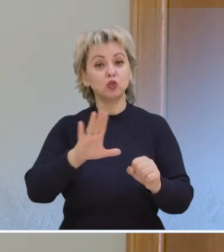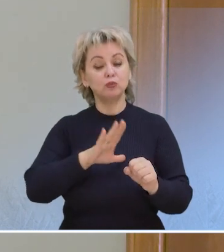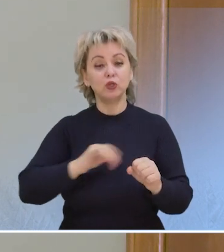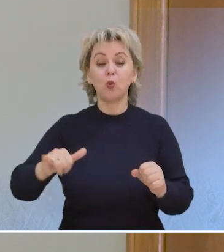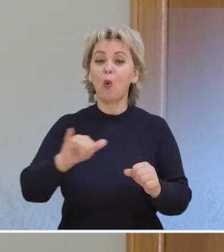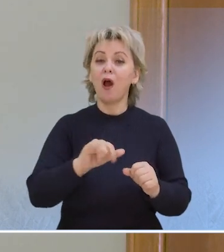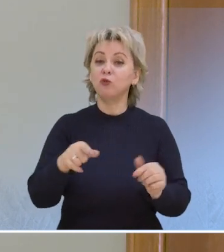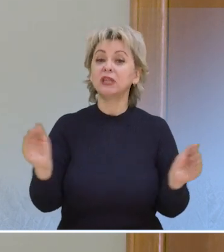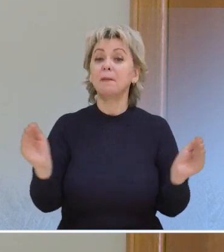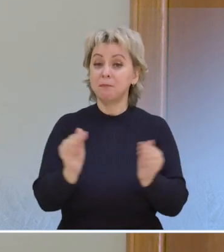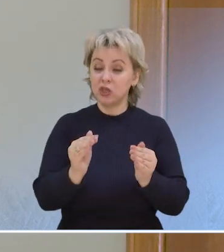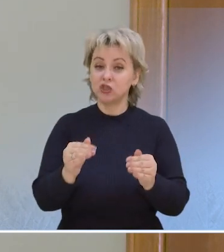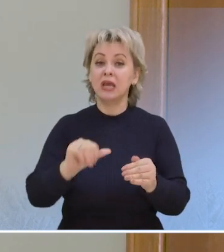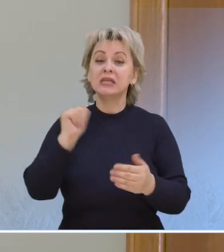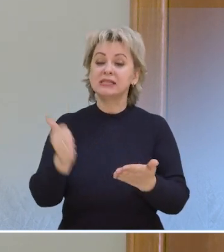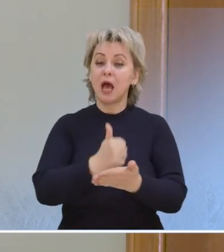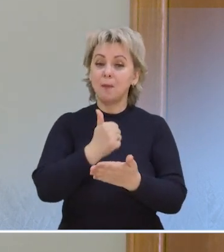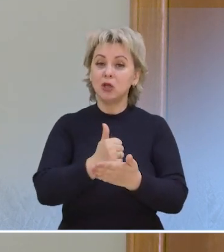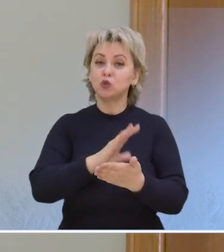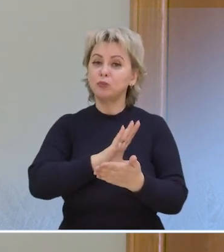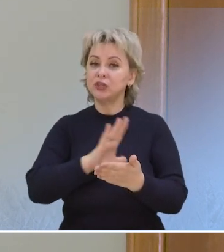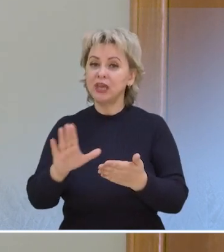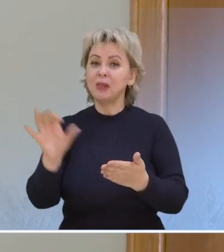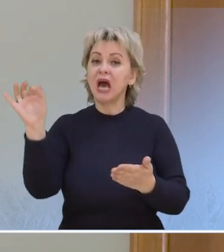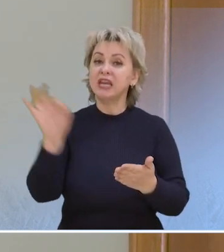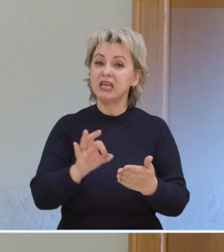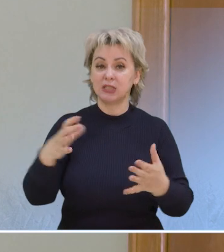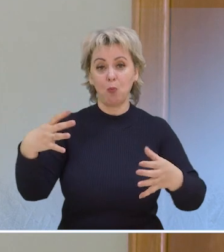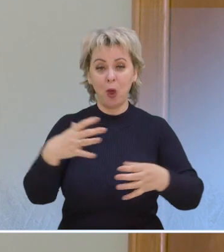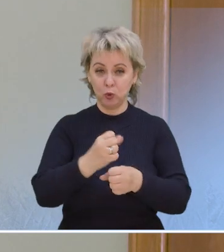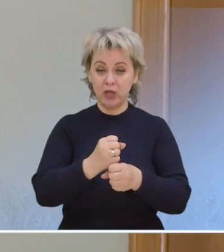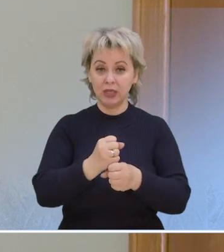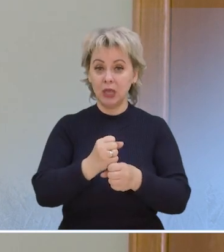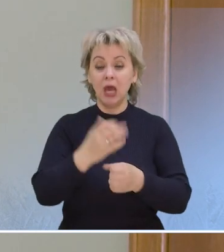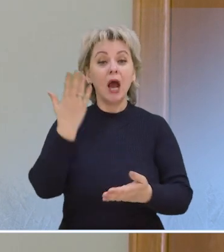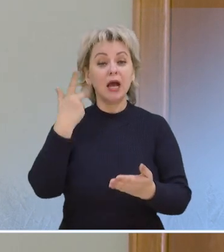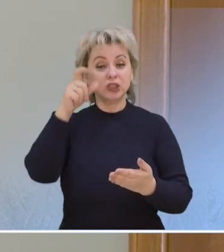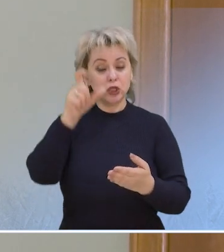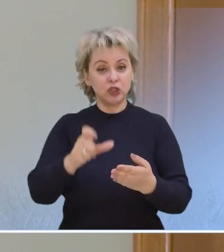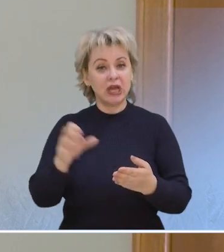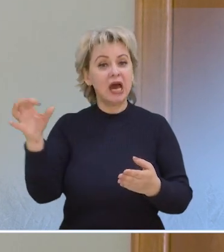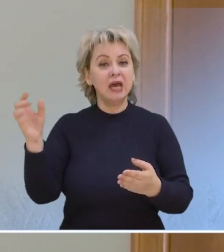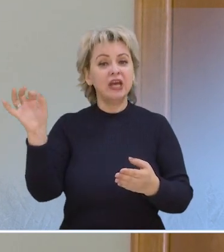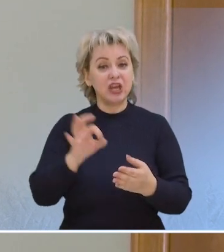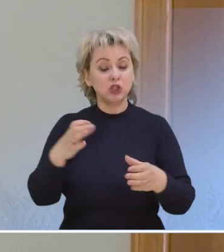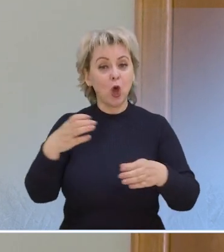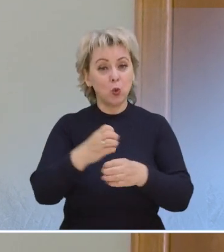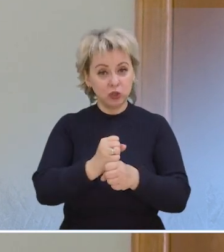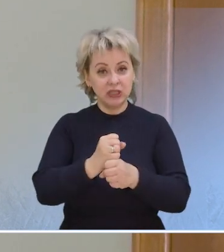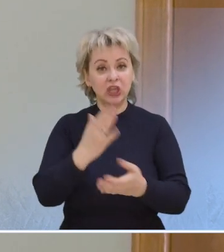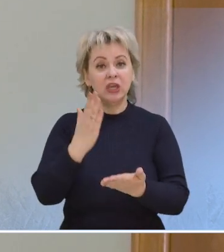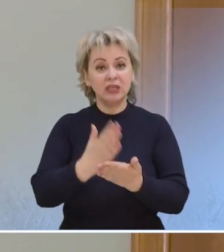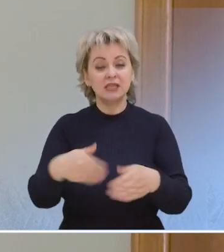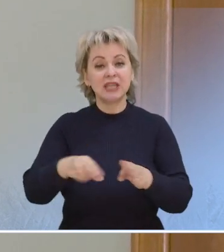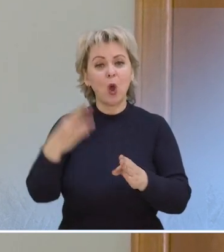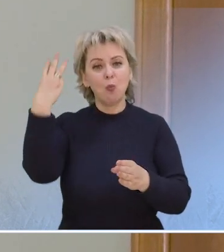Может быть, у кого-то это будет и меньше. Но самое главное – избегать именно резких похуданий. То есть, когда человек очень резко худеет, и